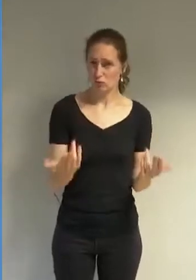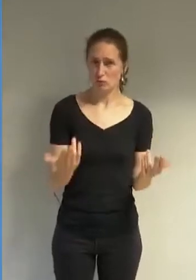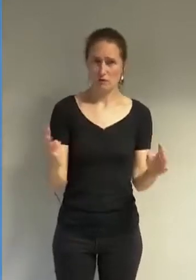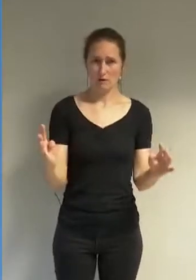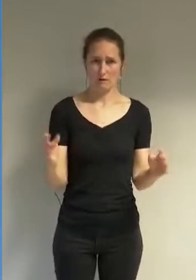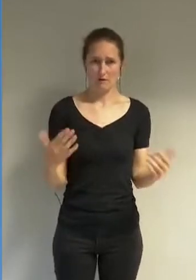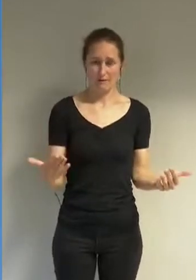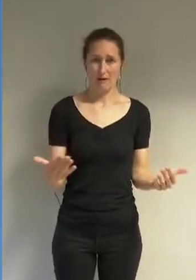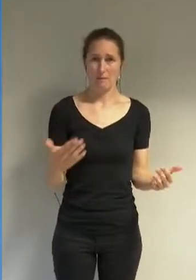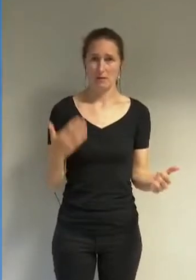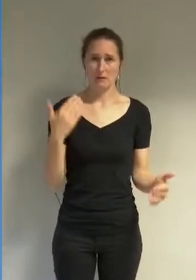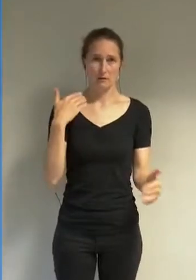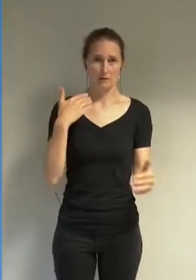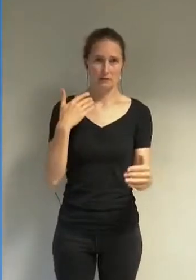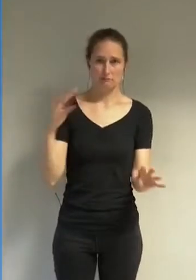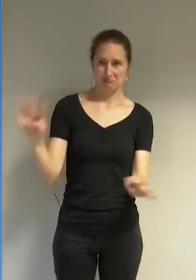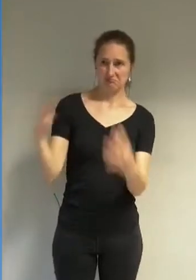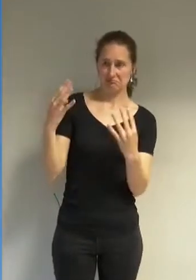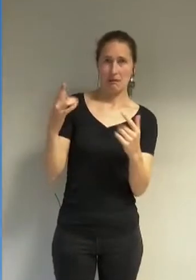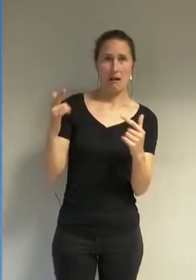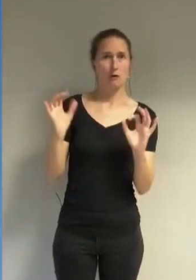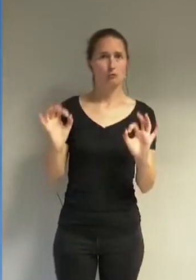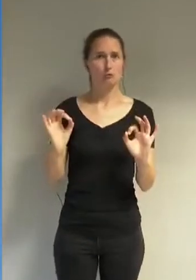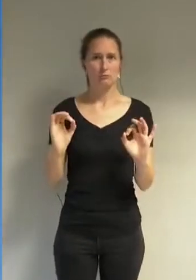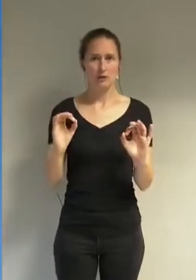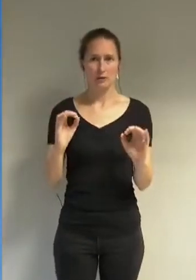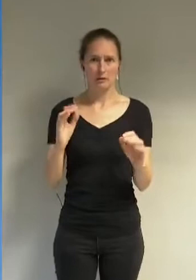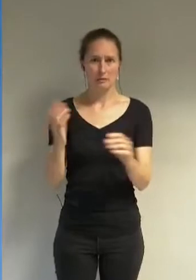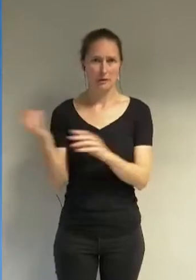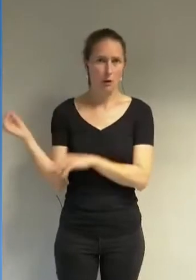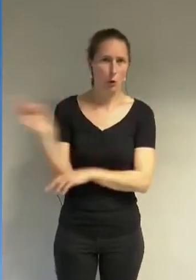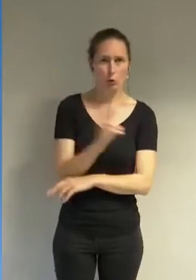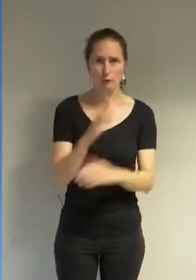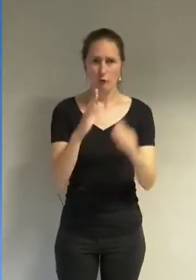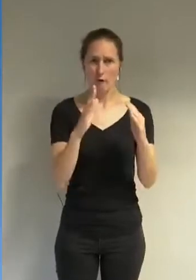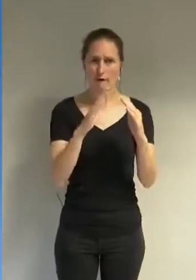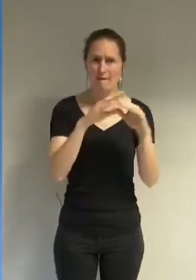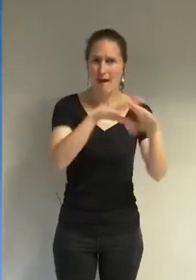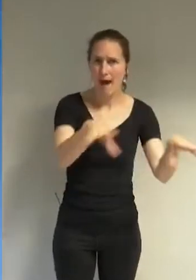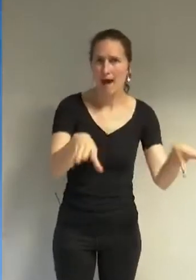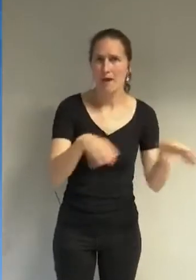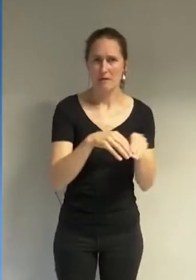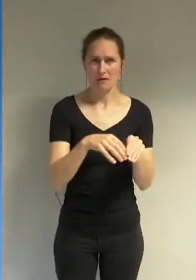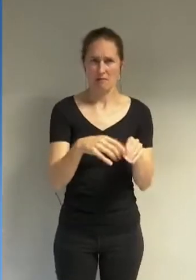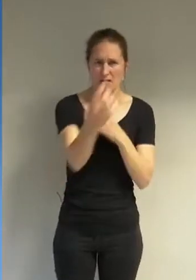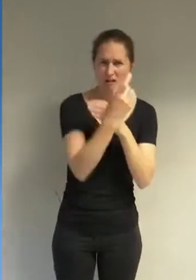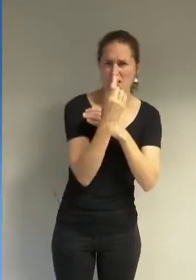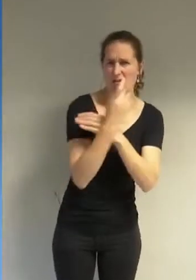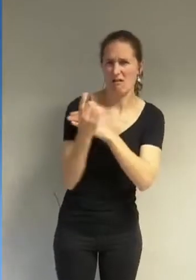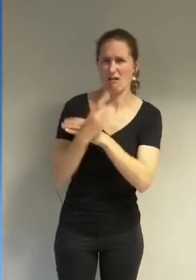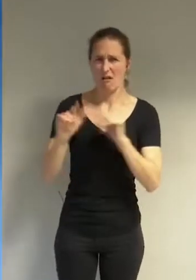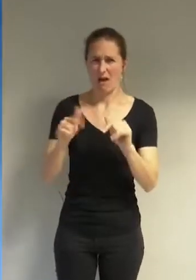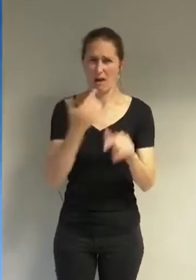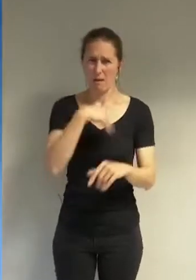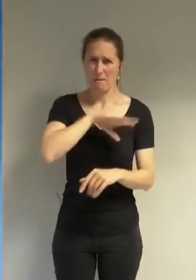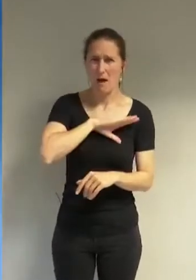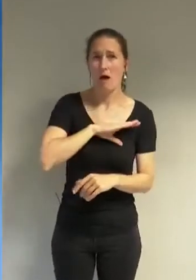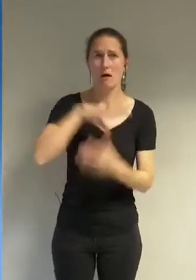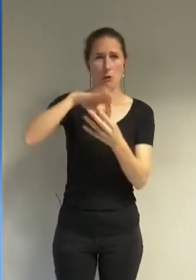sa cellule familiale de ne pas avoir porté un accoutrement censé respecter les préceptes religieux